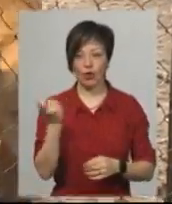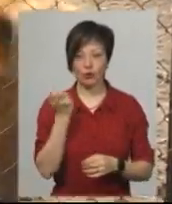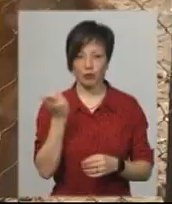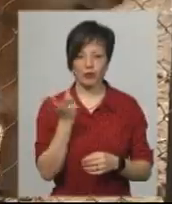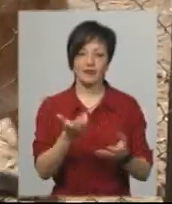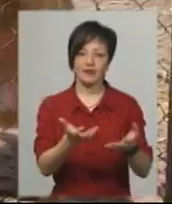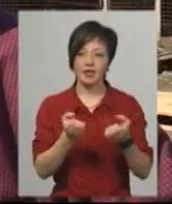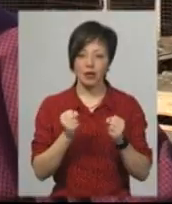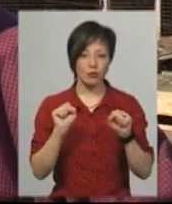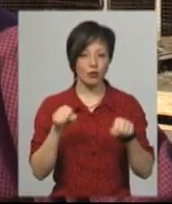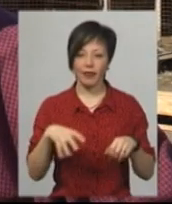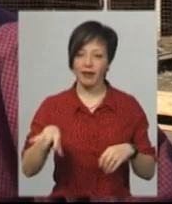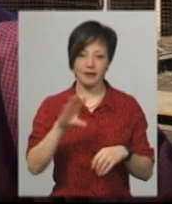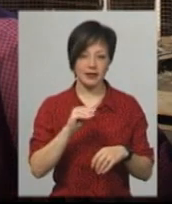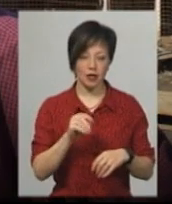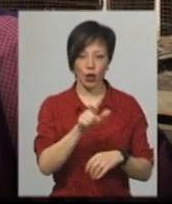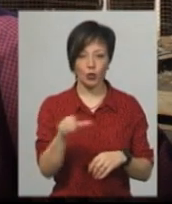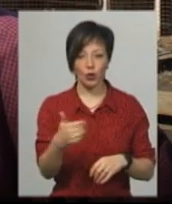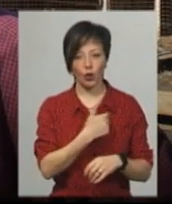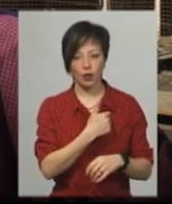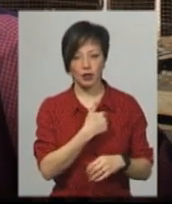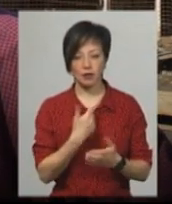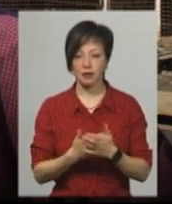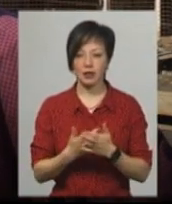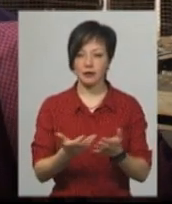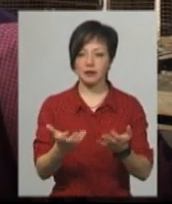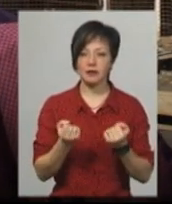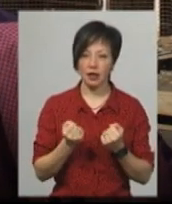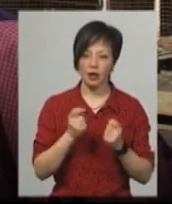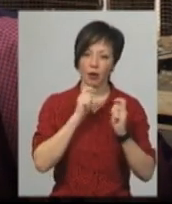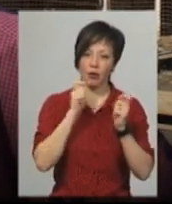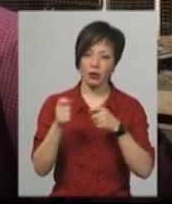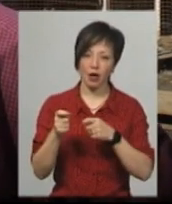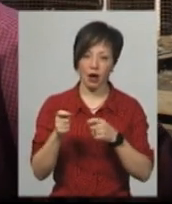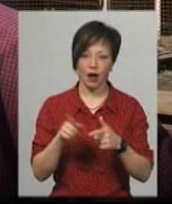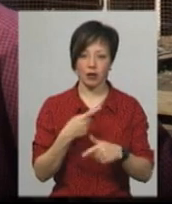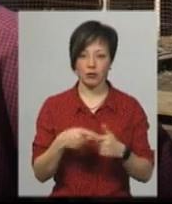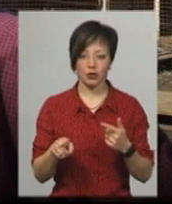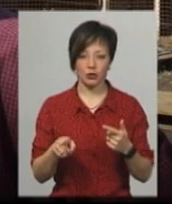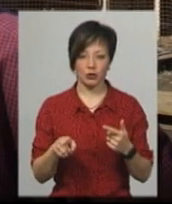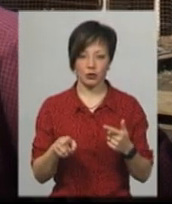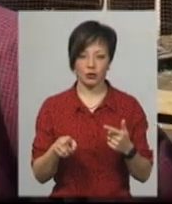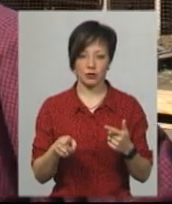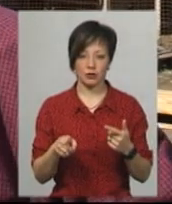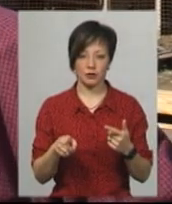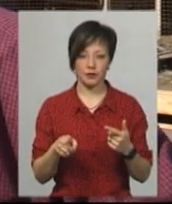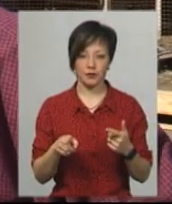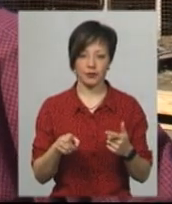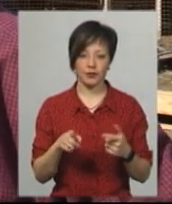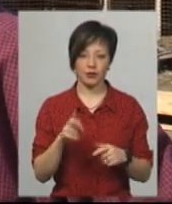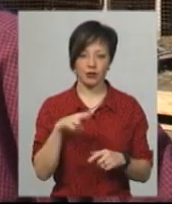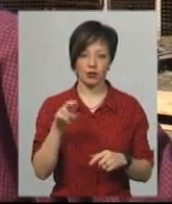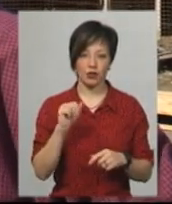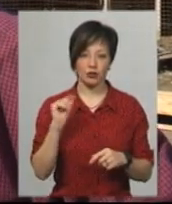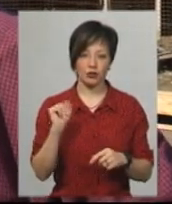притулку можуть не всі, каже директор. Є такі люди, які хочуть взяти на подарок або на дачу.